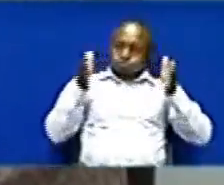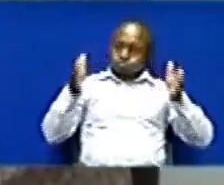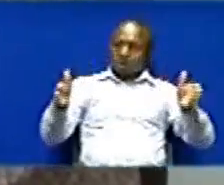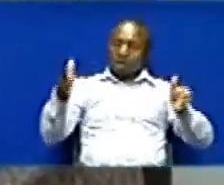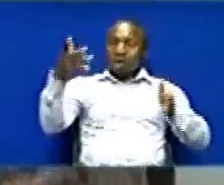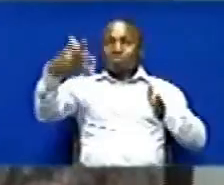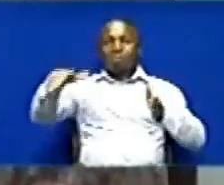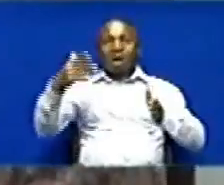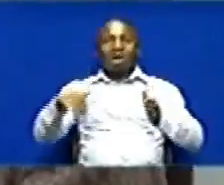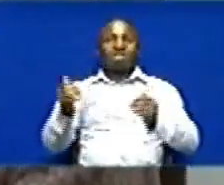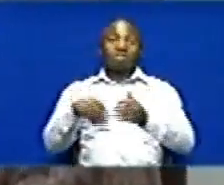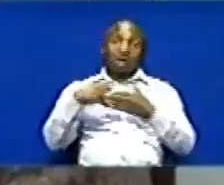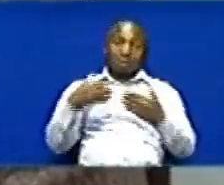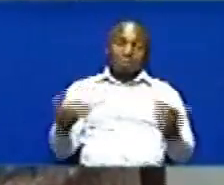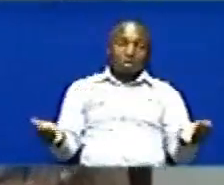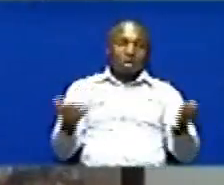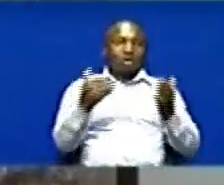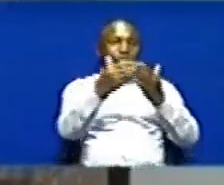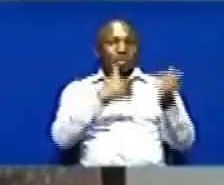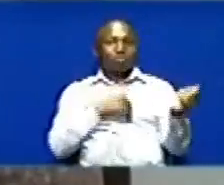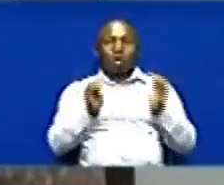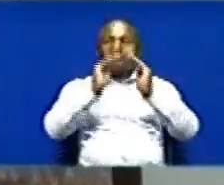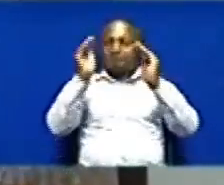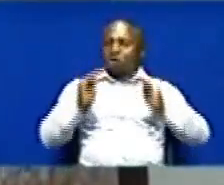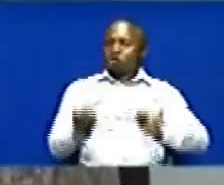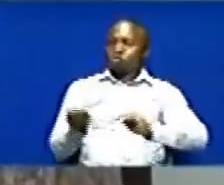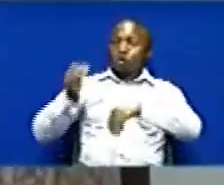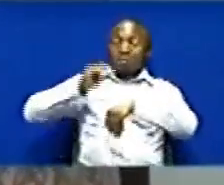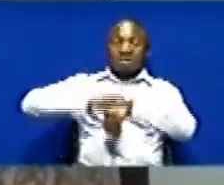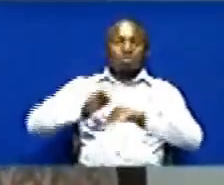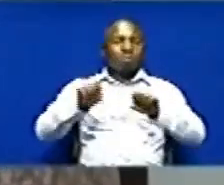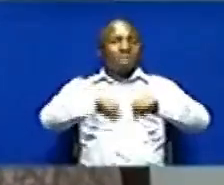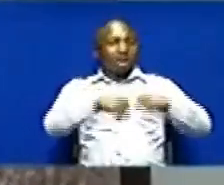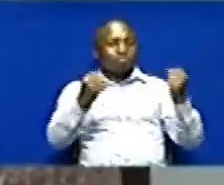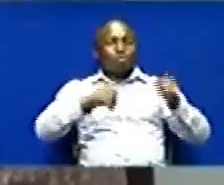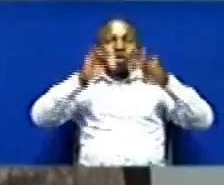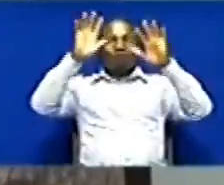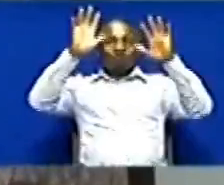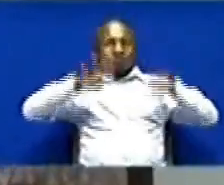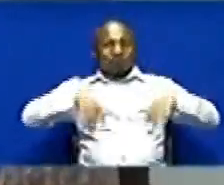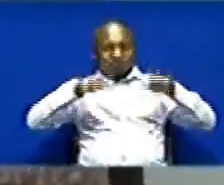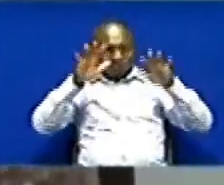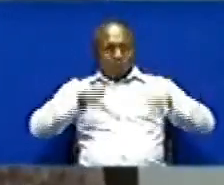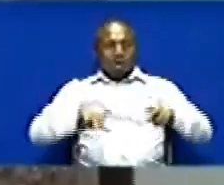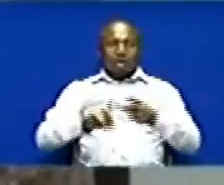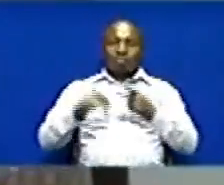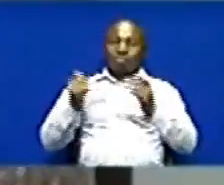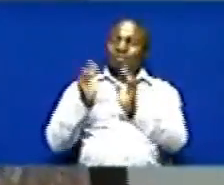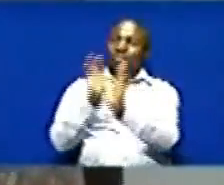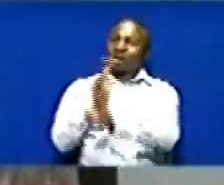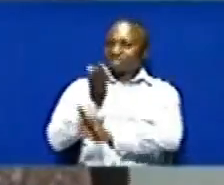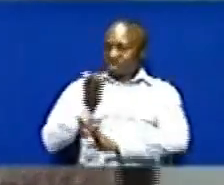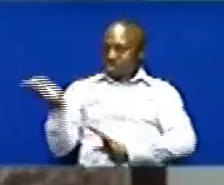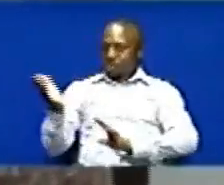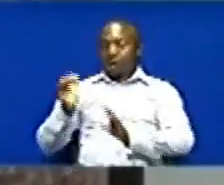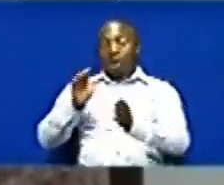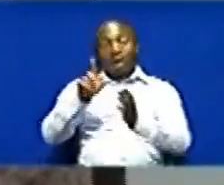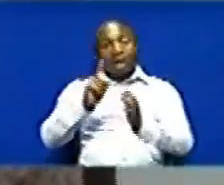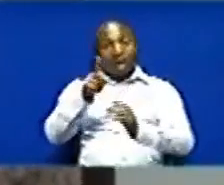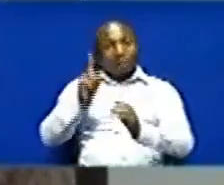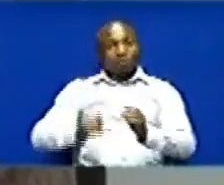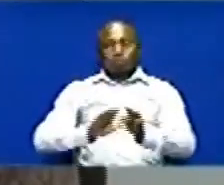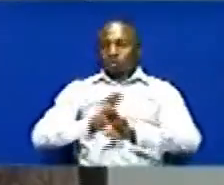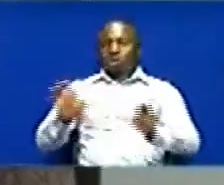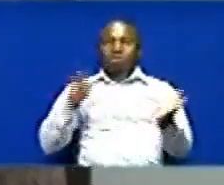maji Kutokana na miundombinu yetu Kuhalibiwa na mfuwa Kwa moja na situations ingine Ambazo wa nimezieleza